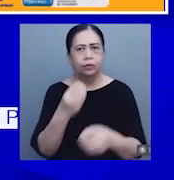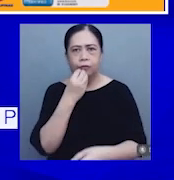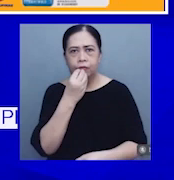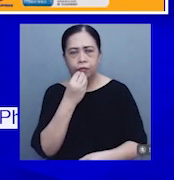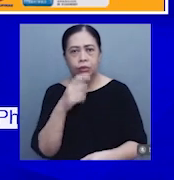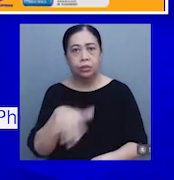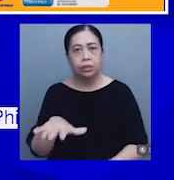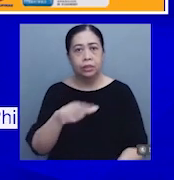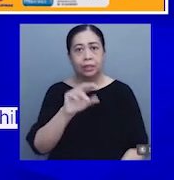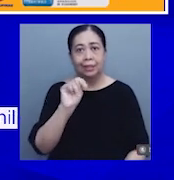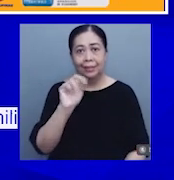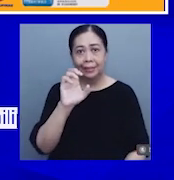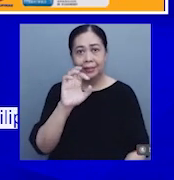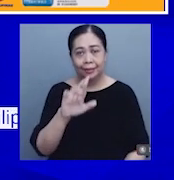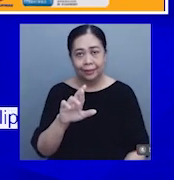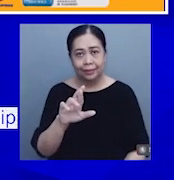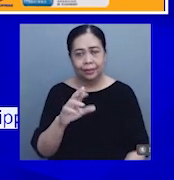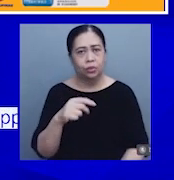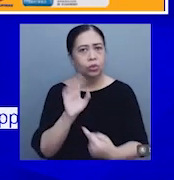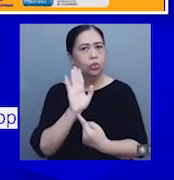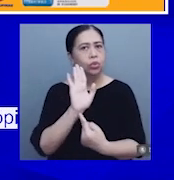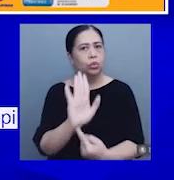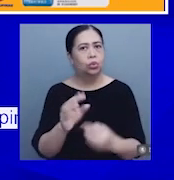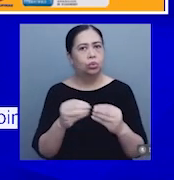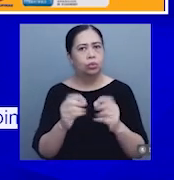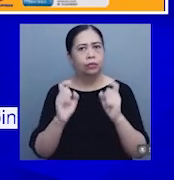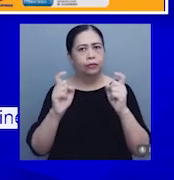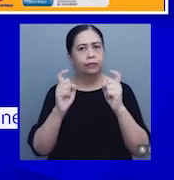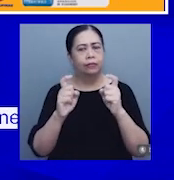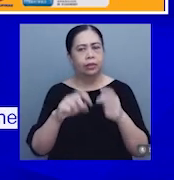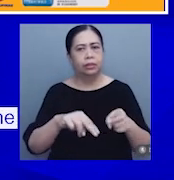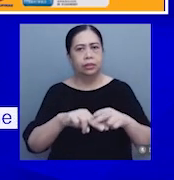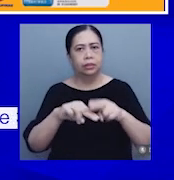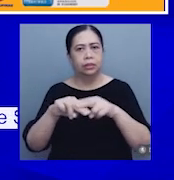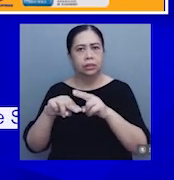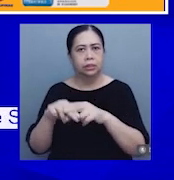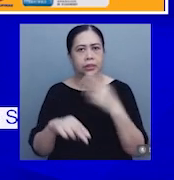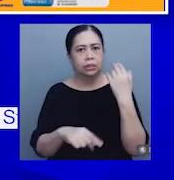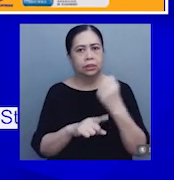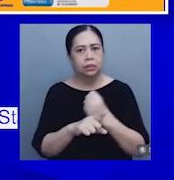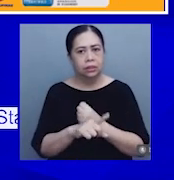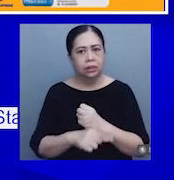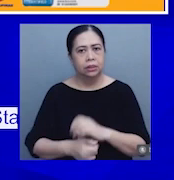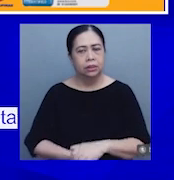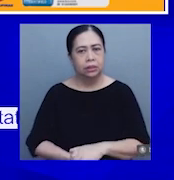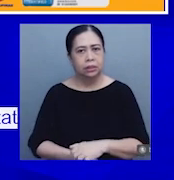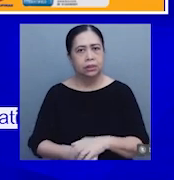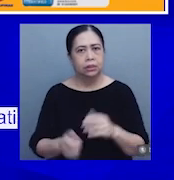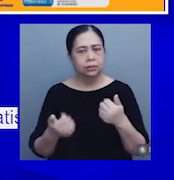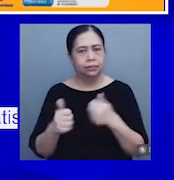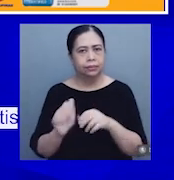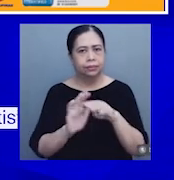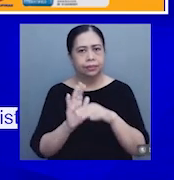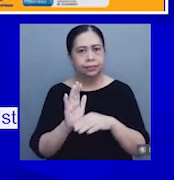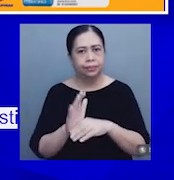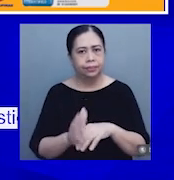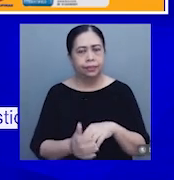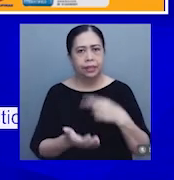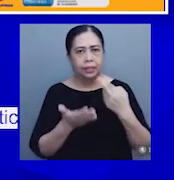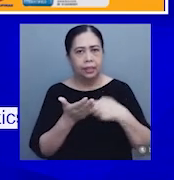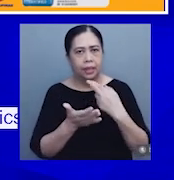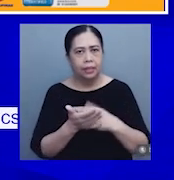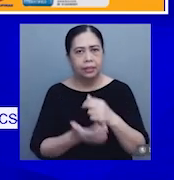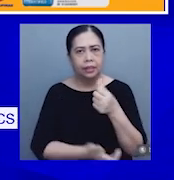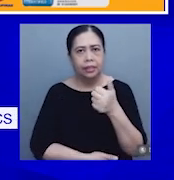National Capital Region, nagpakita ng mas mabilis ng pagtaas ng presyo nitong September ang mga sumusunod. Bigas na may